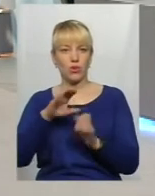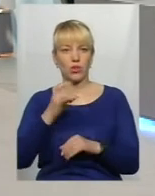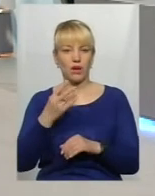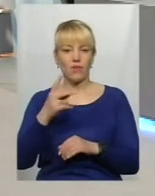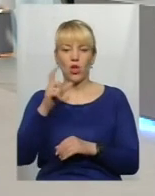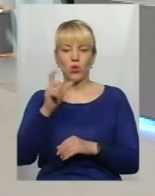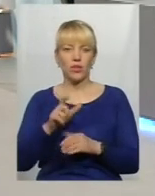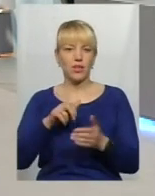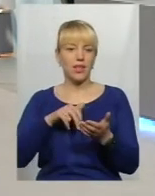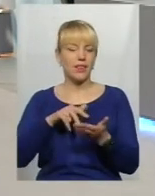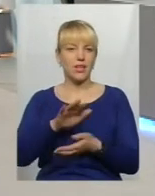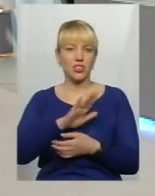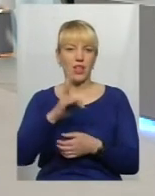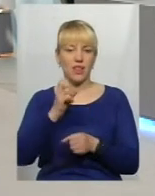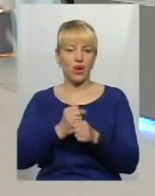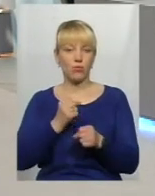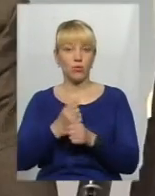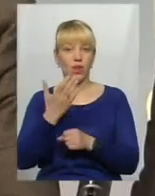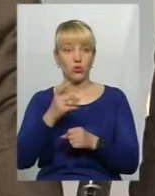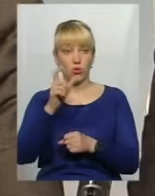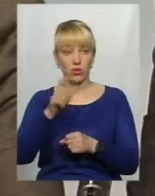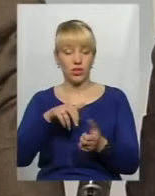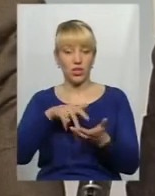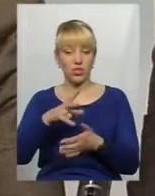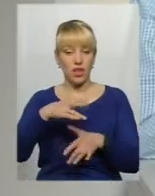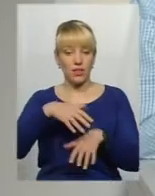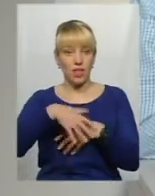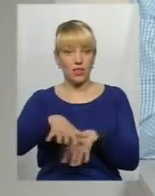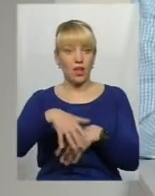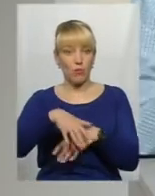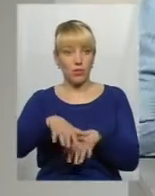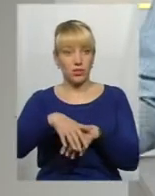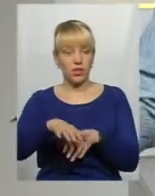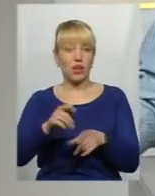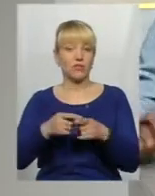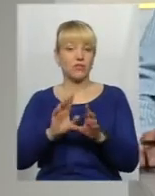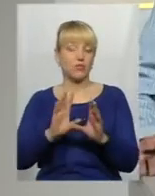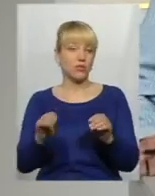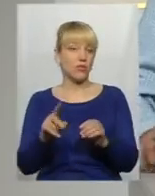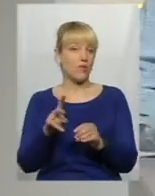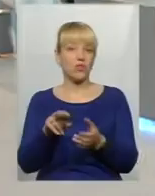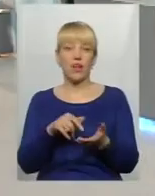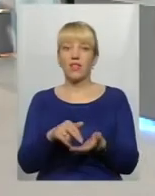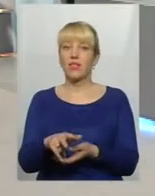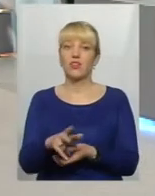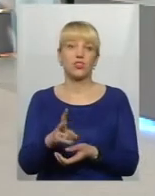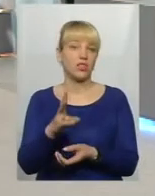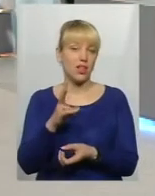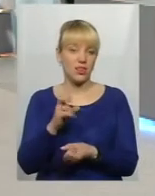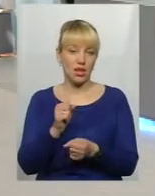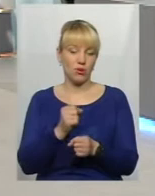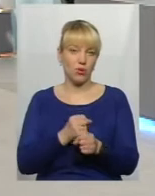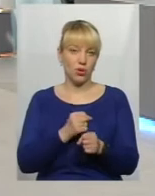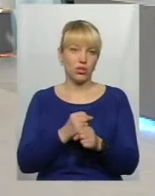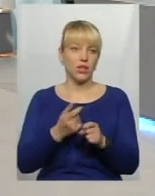не вийти. Якщо вона не пішла на демонстрацію, то що вона могла вже не виходити на роботу, бо в не було роботи. То яке це свято? Це було